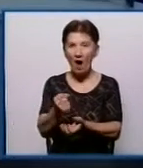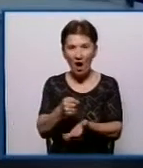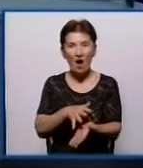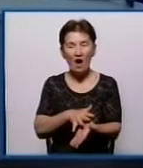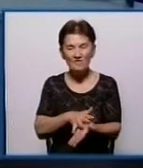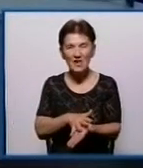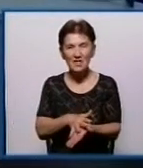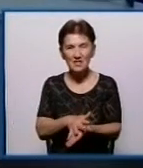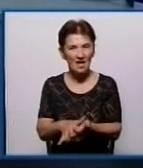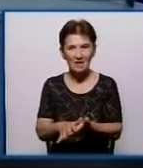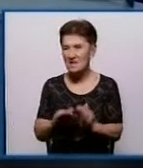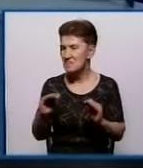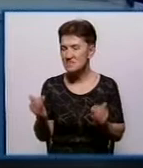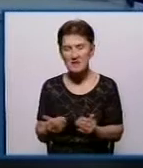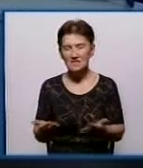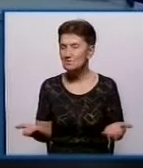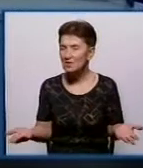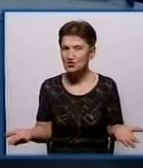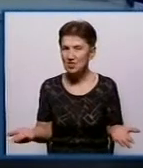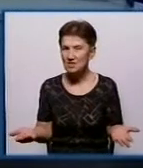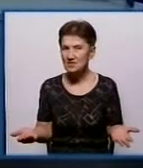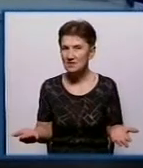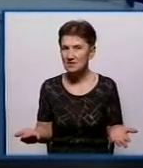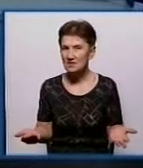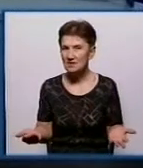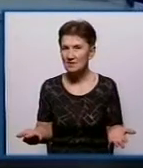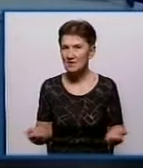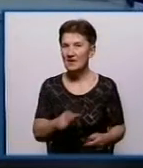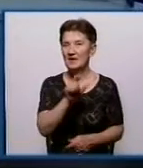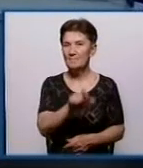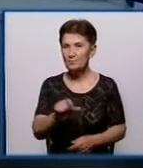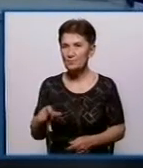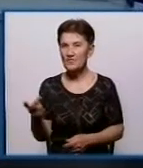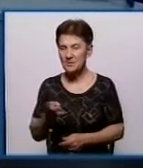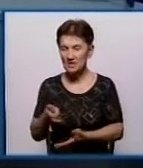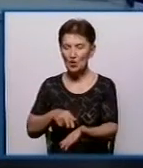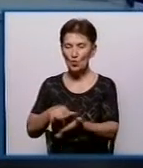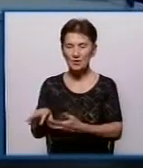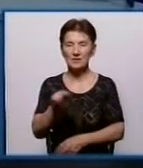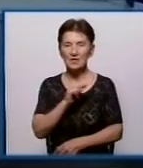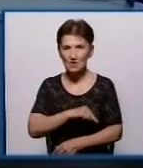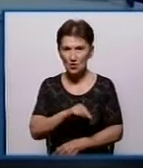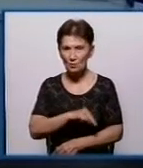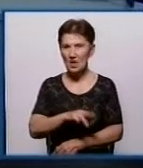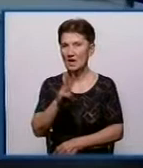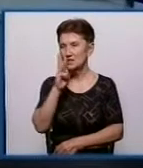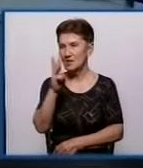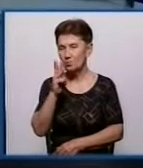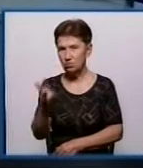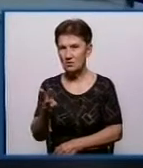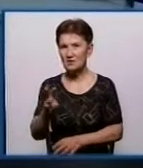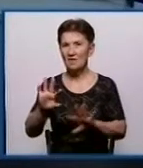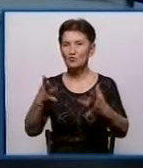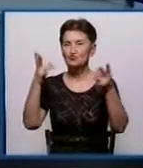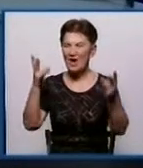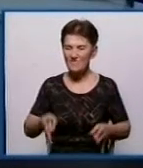підприємства не зменшились. Я розумію, електронасос, як працює, так і працює. Людям потрібно ходити на роботу, екскаваторщику потрібно копати аварії,